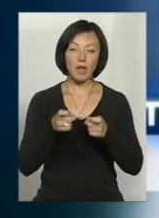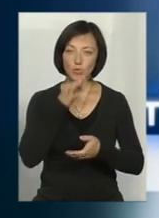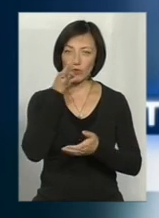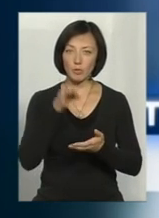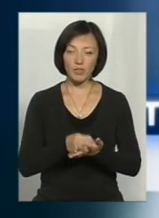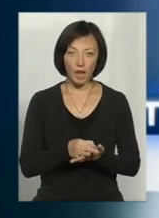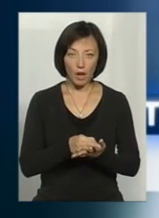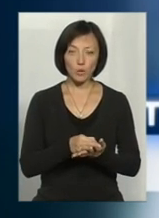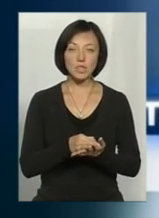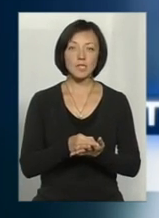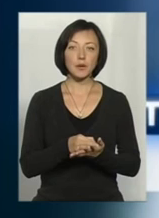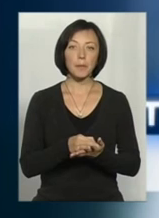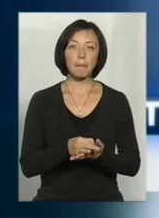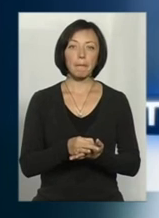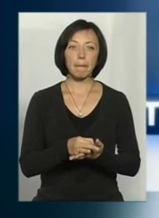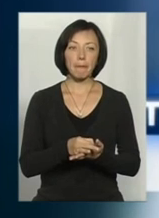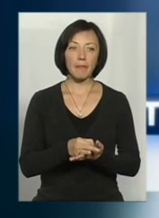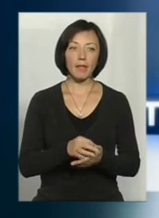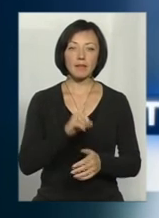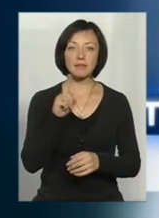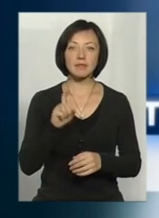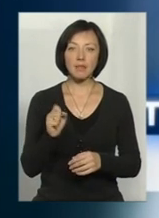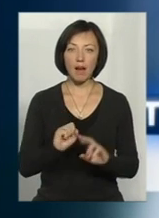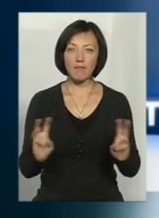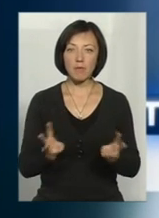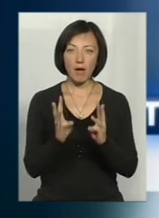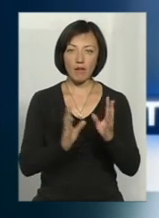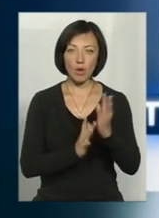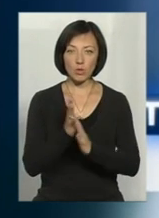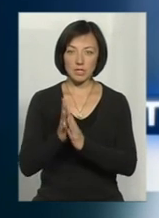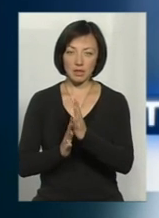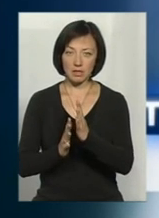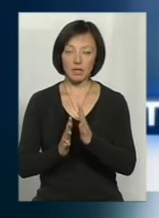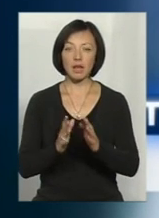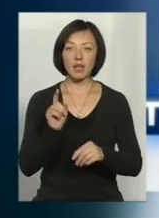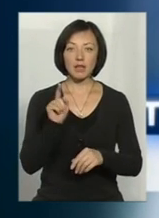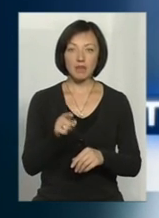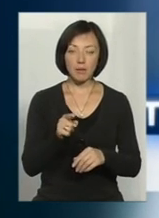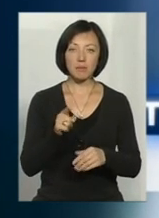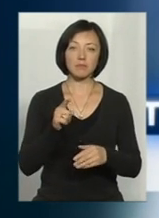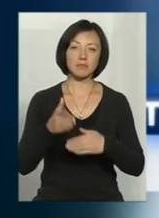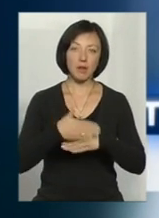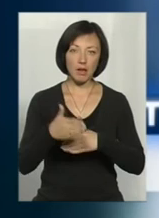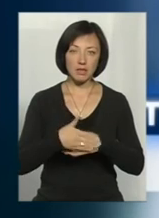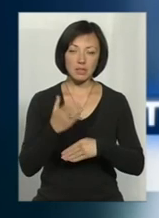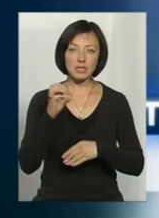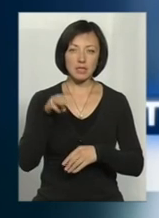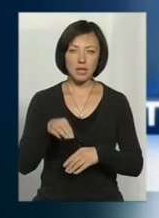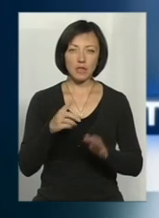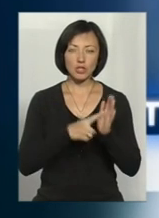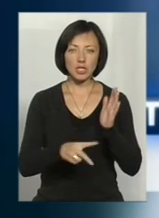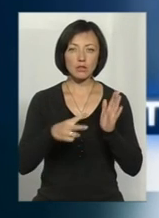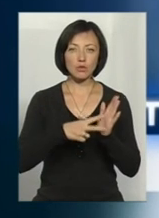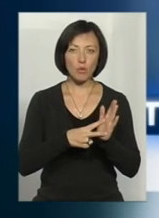відповідальності за автомобільне випалювання рослин або її залишки. Санкт, якою перетачає стаття 77